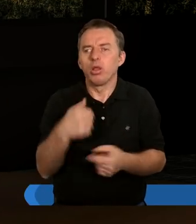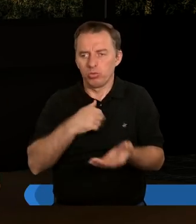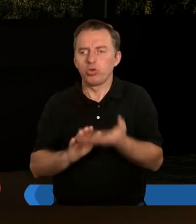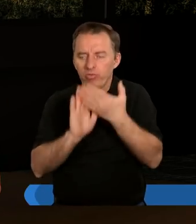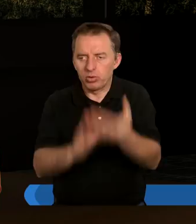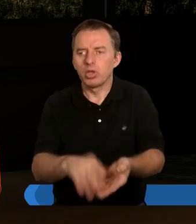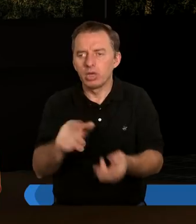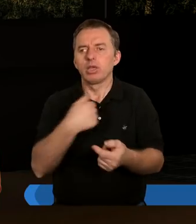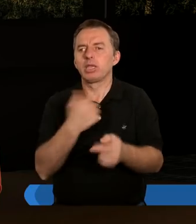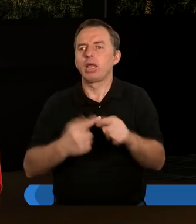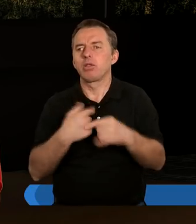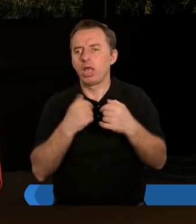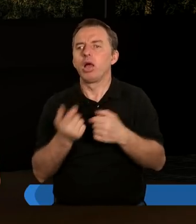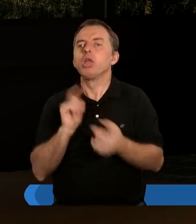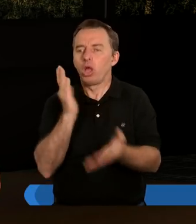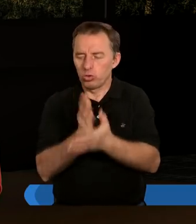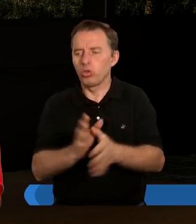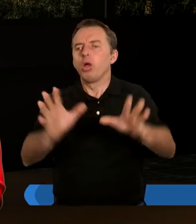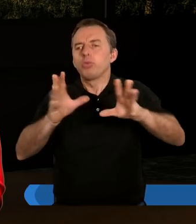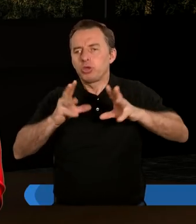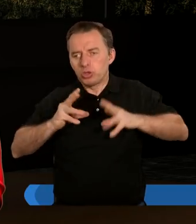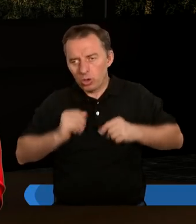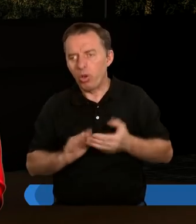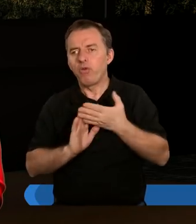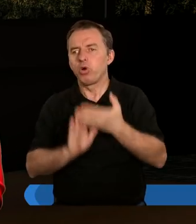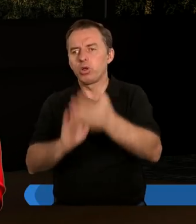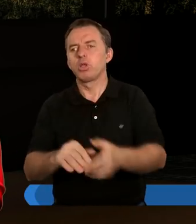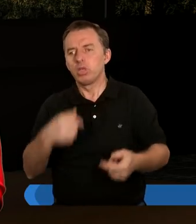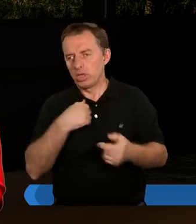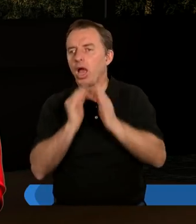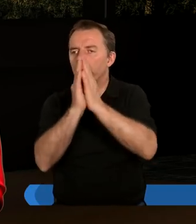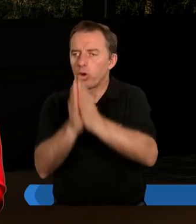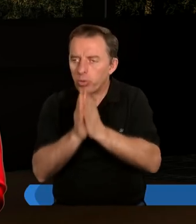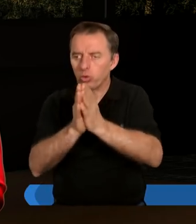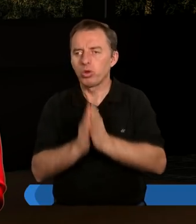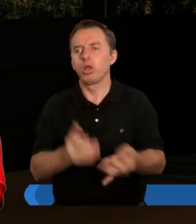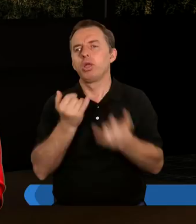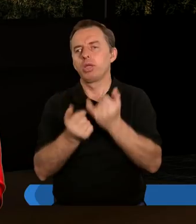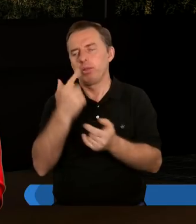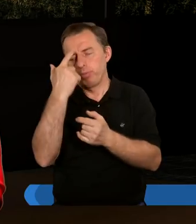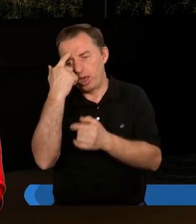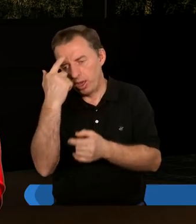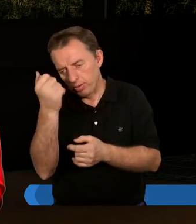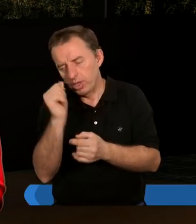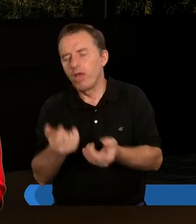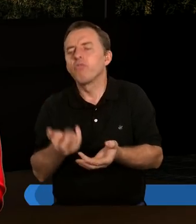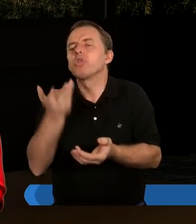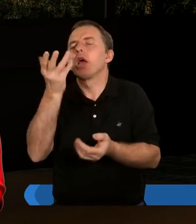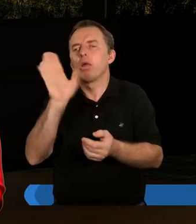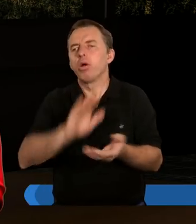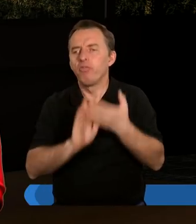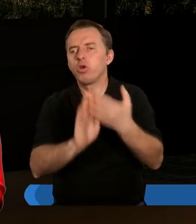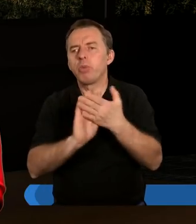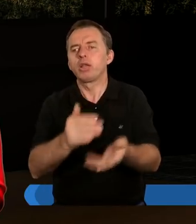on wybaczył zanim ja go poprosiłam. Ja przyjęłam jego wybaczenie, jak poprosiłam. Jeżeli pamiętamy, jak wiele